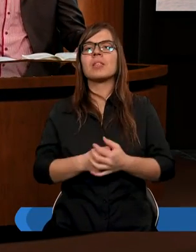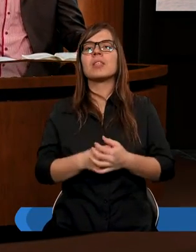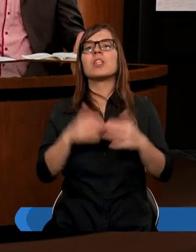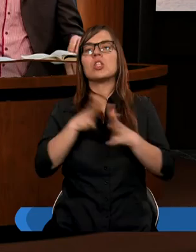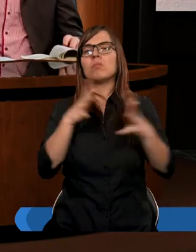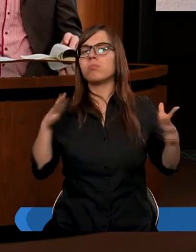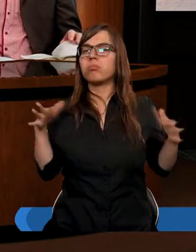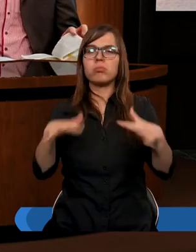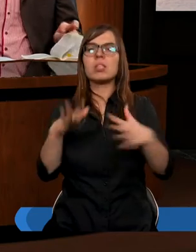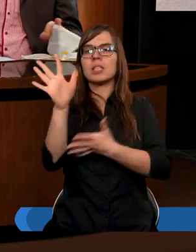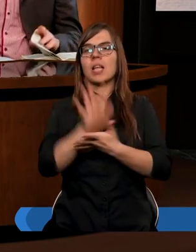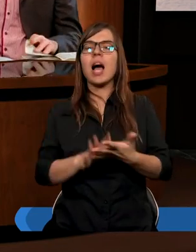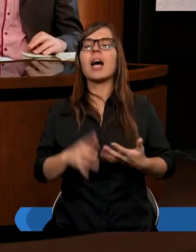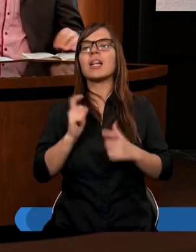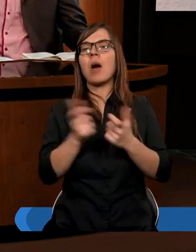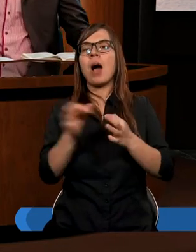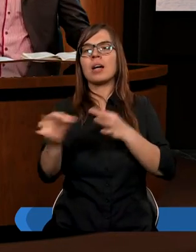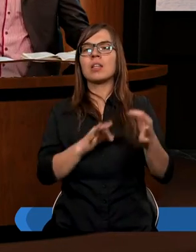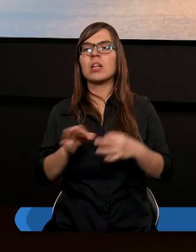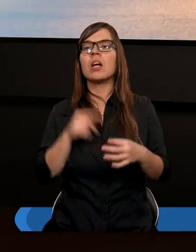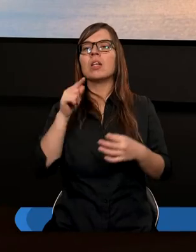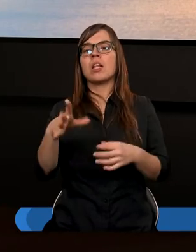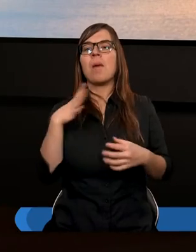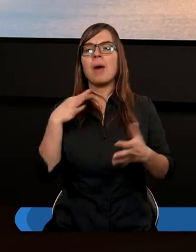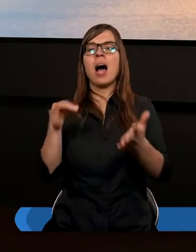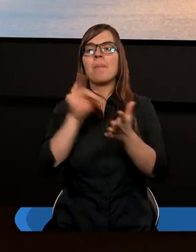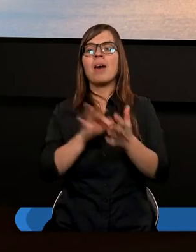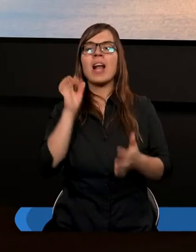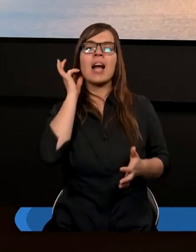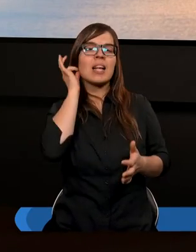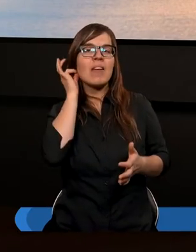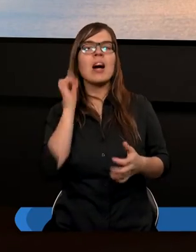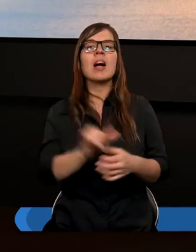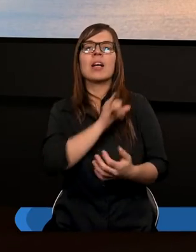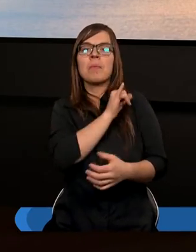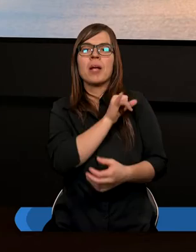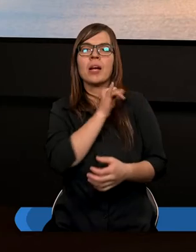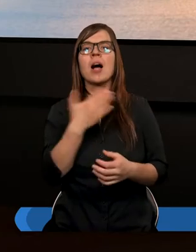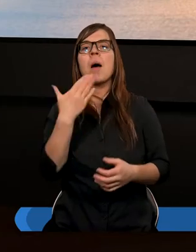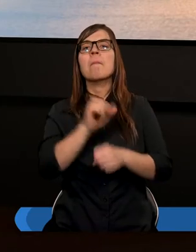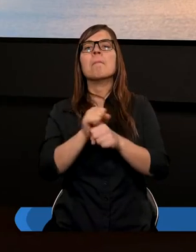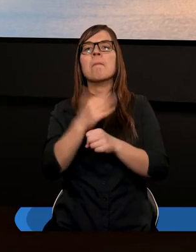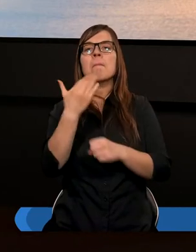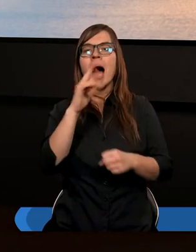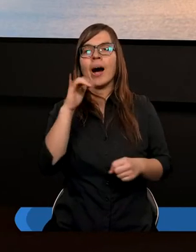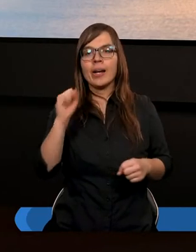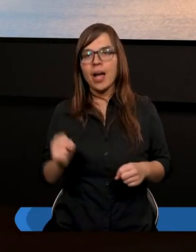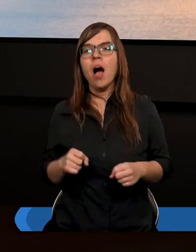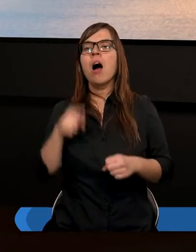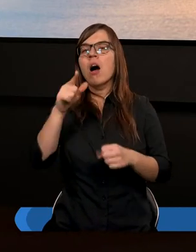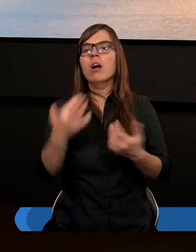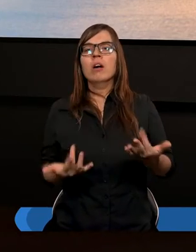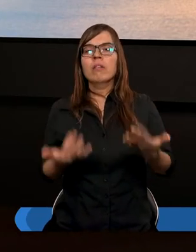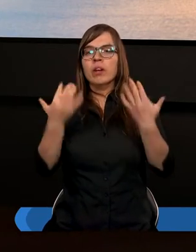szereg tekstów, bo to jest cała historia. Tam była pewna niewiasta imieniem Maria. Ona